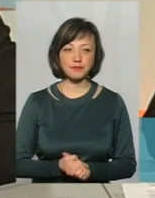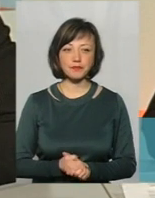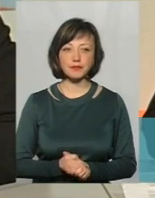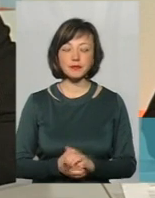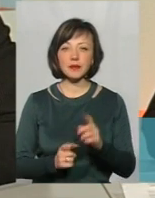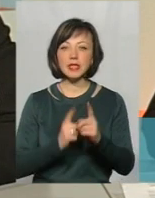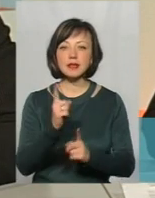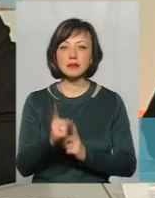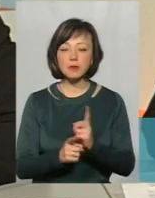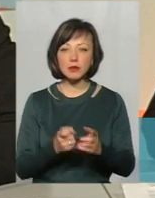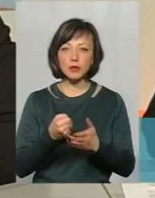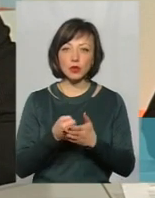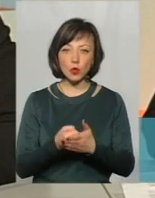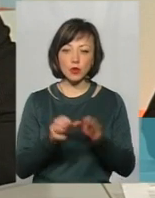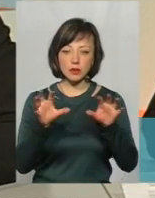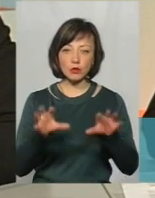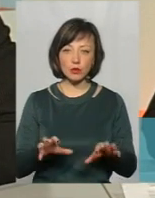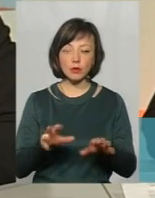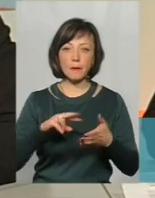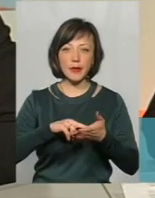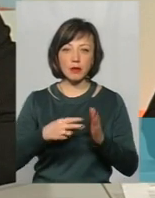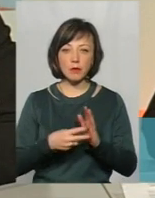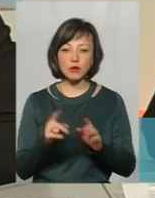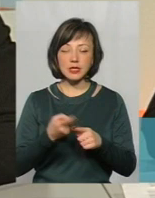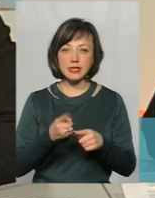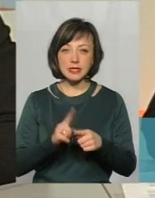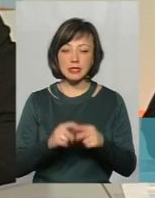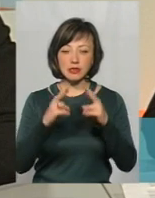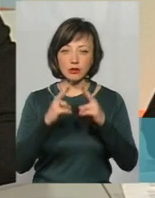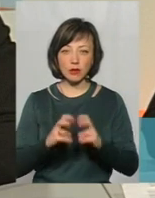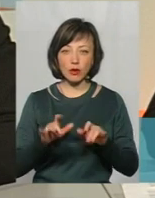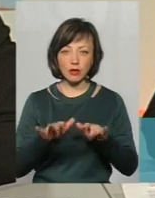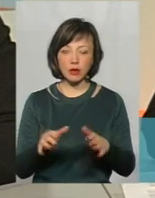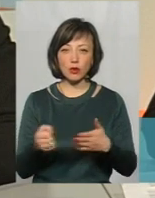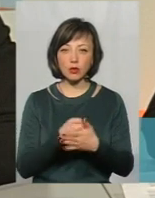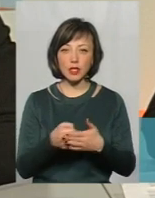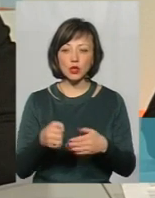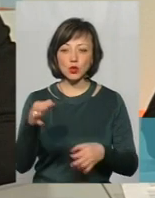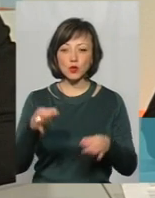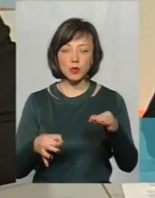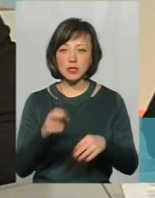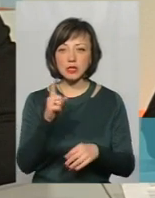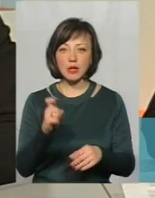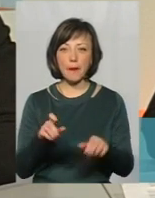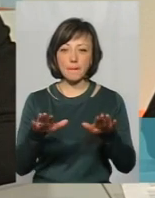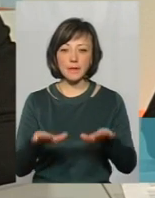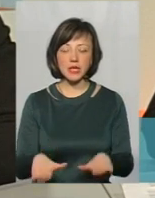-процесуального кодексу передбачено, що це будуть розправи такі розглядати клепетання суди за місцем знаходженням